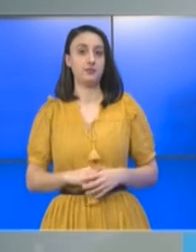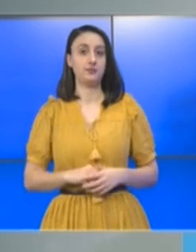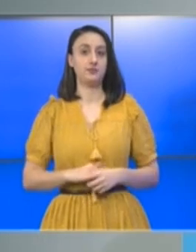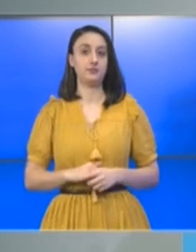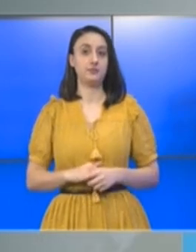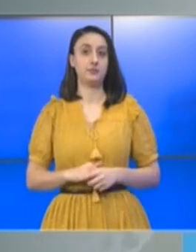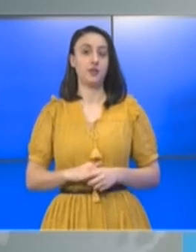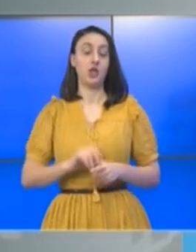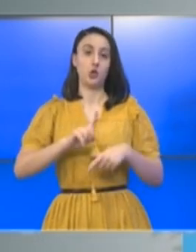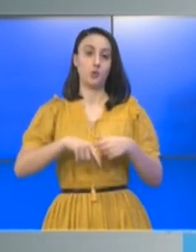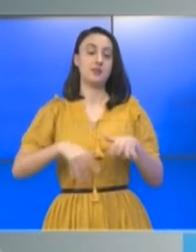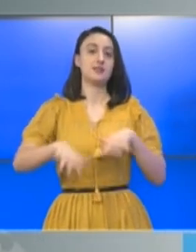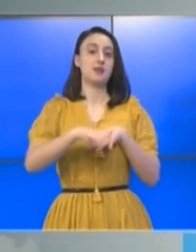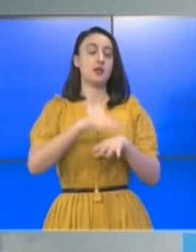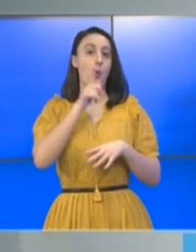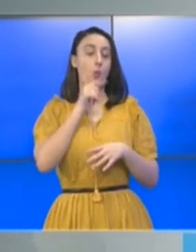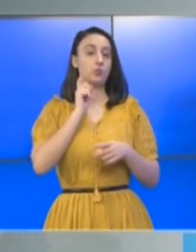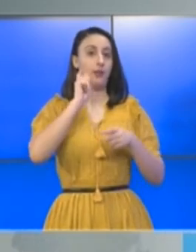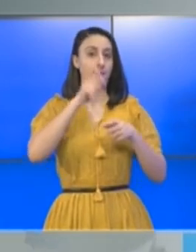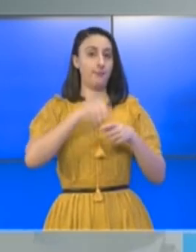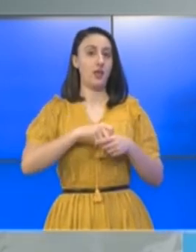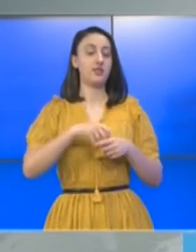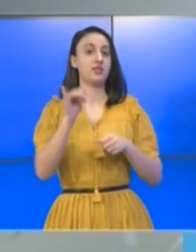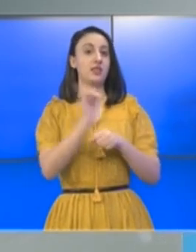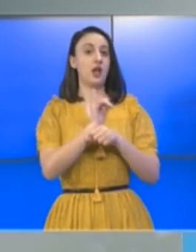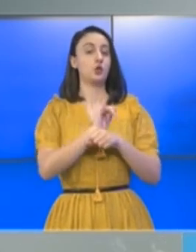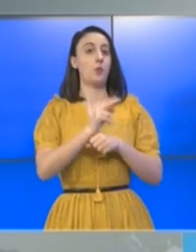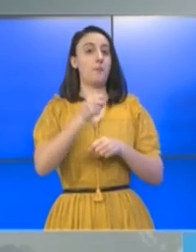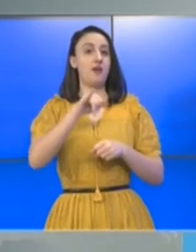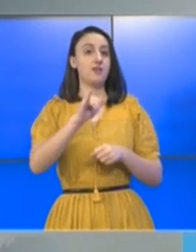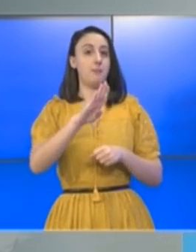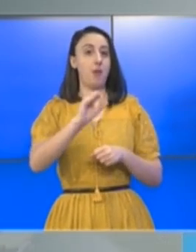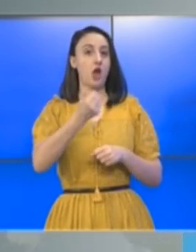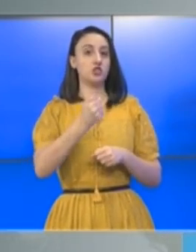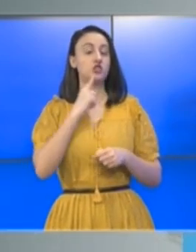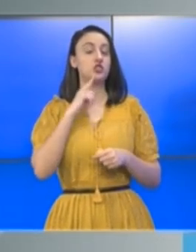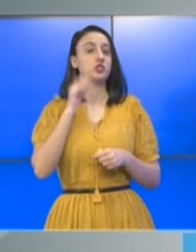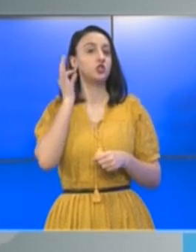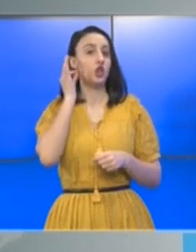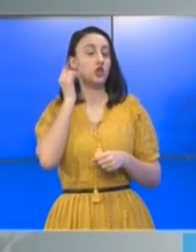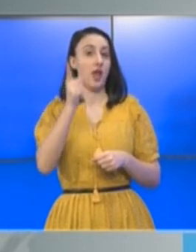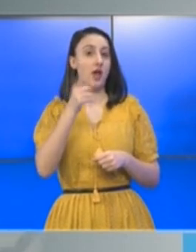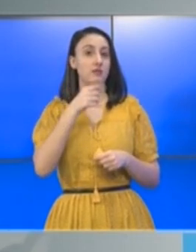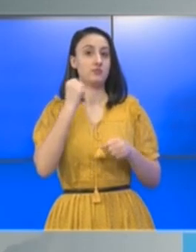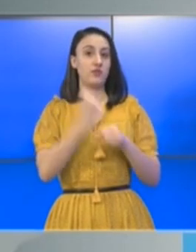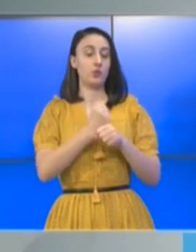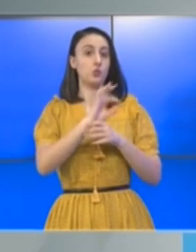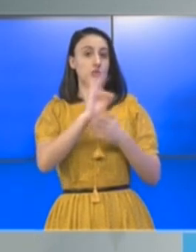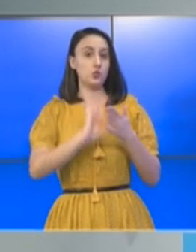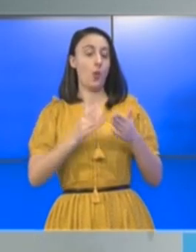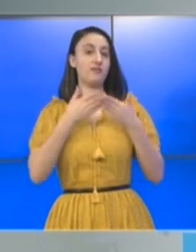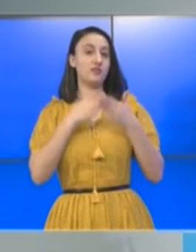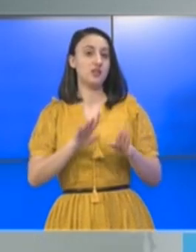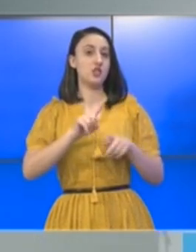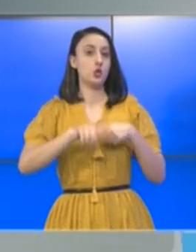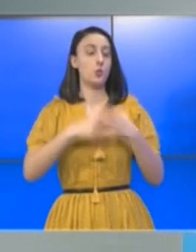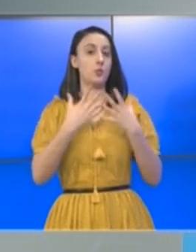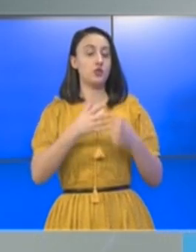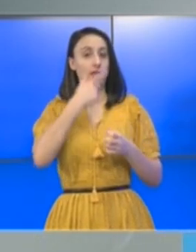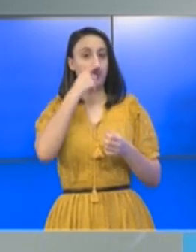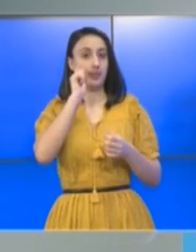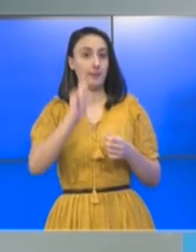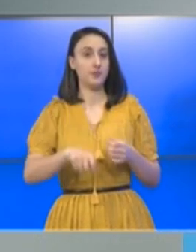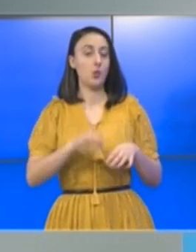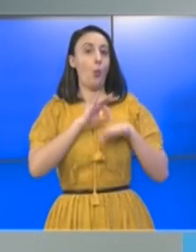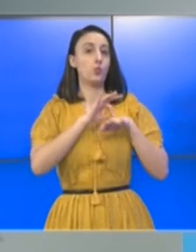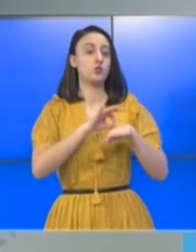În urma scandalului în care a fost implicat directorul de la Matei Balș, Străinul Cercel a redactat o scrisoare deschisă după ce a fost demis